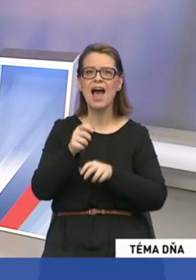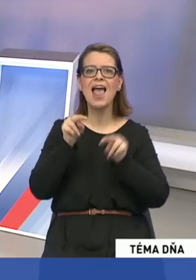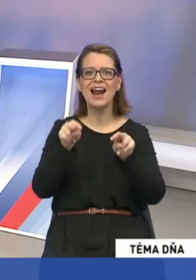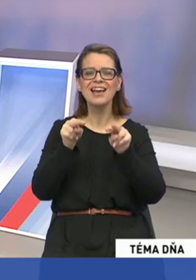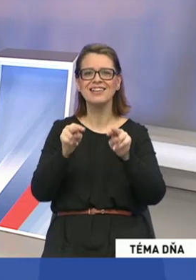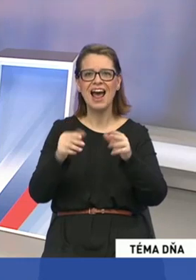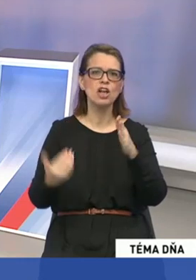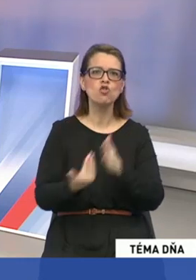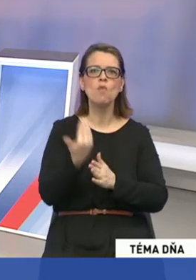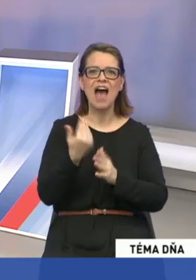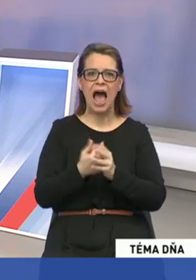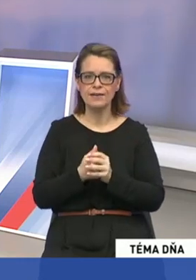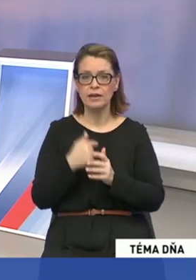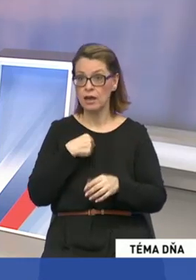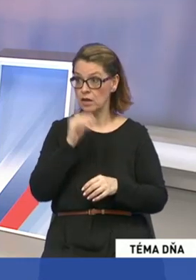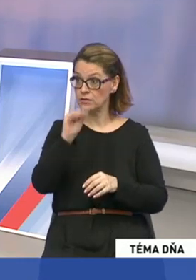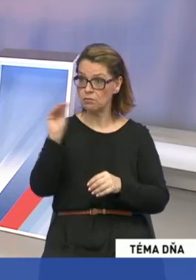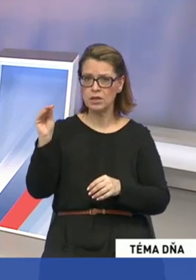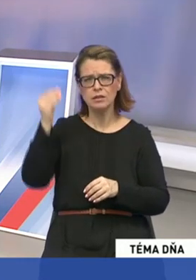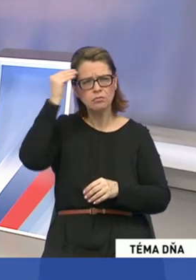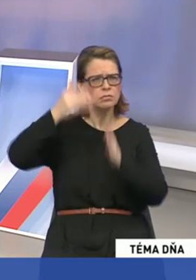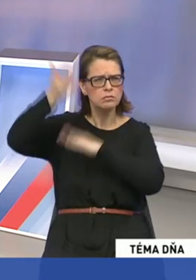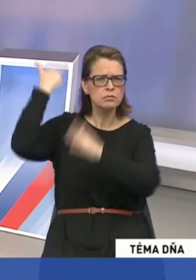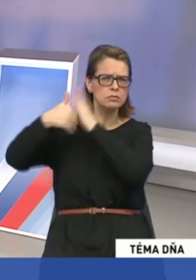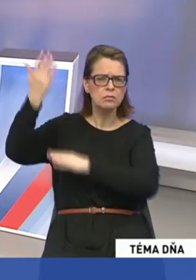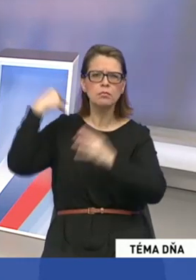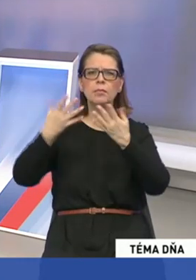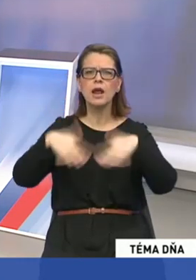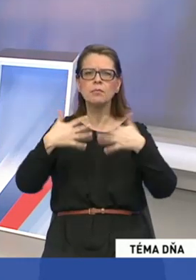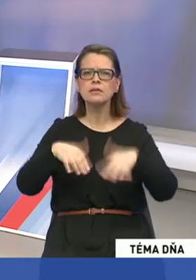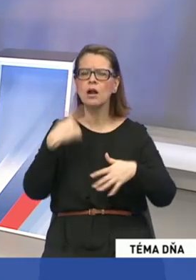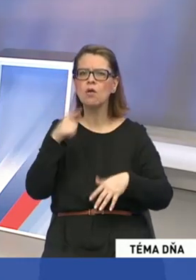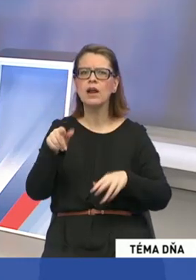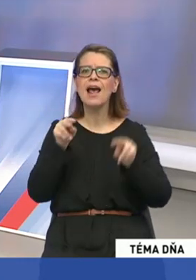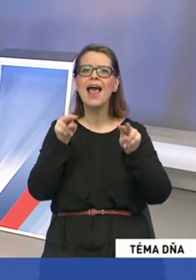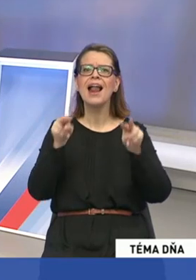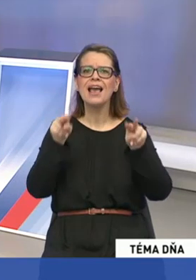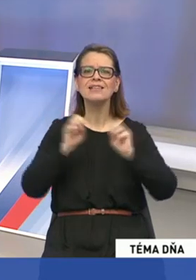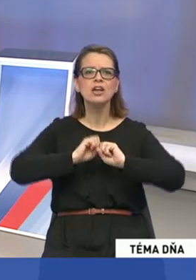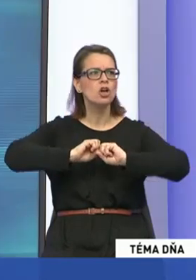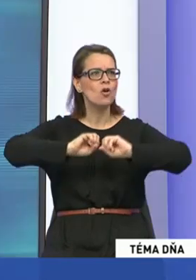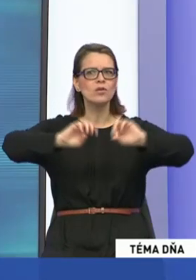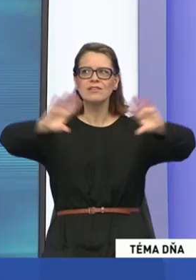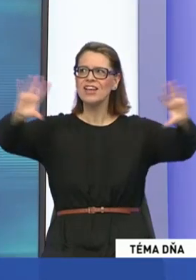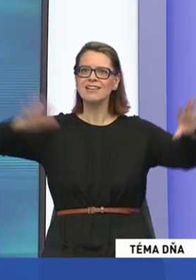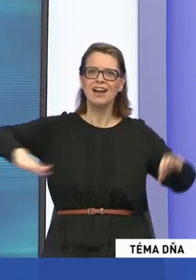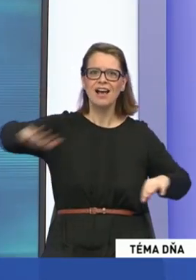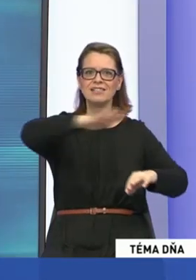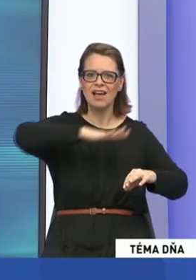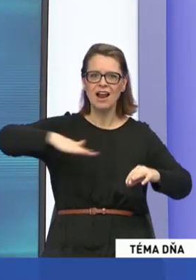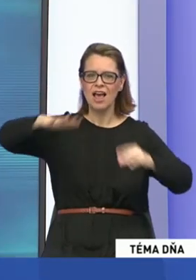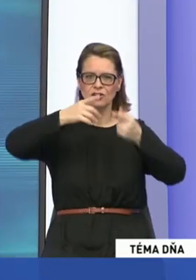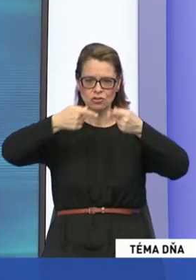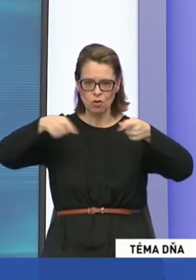A tam, keď sa pýtam takých tých pamätníkov nášho priemyslu, hovoria, že tá elektrárne vlastne rozsvietila celé Slovensko a že to bola tá,